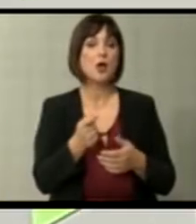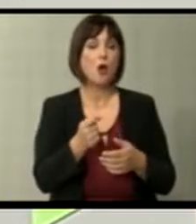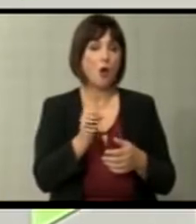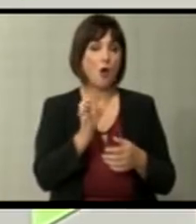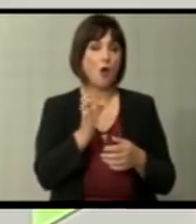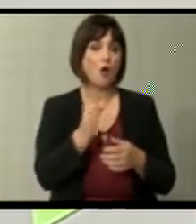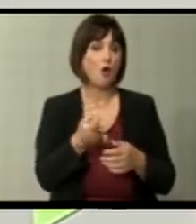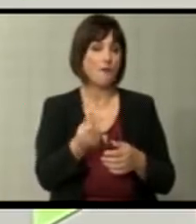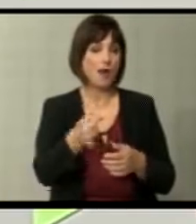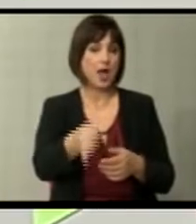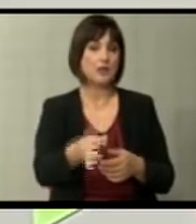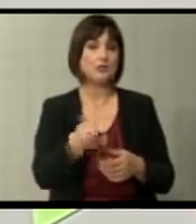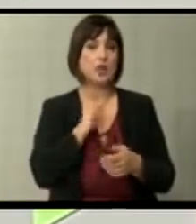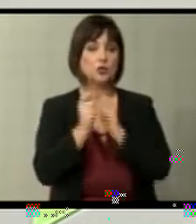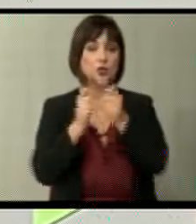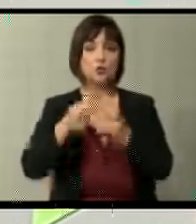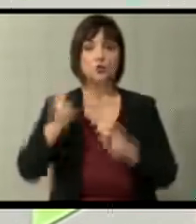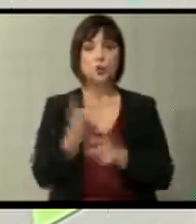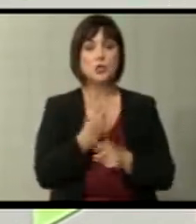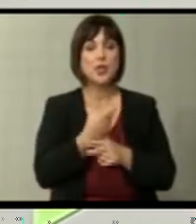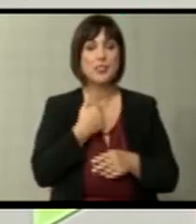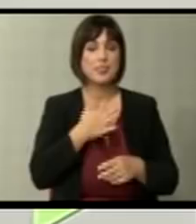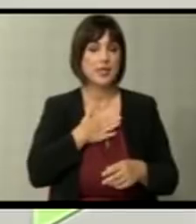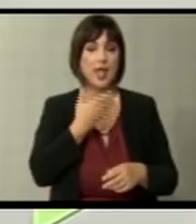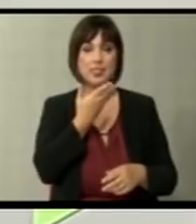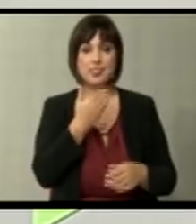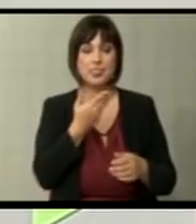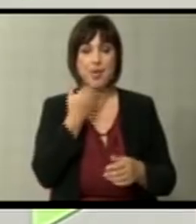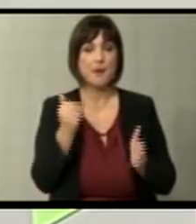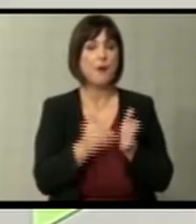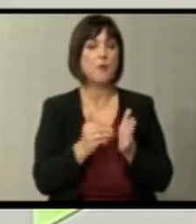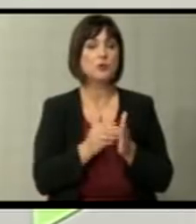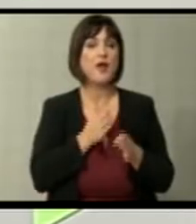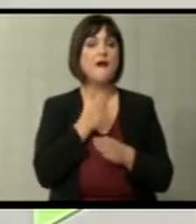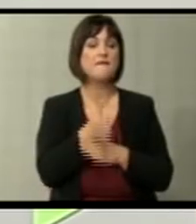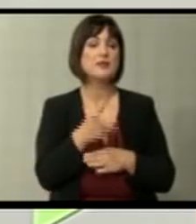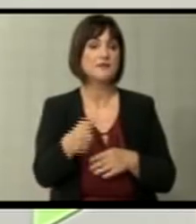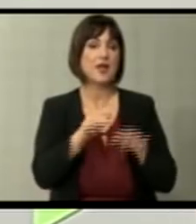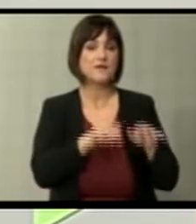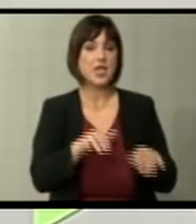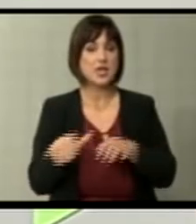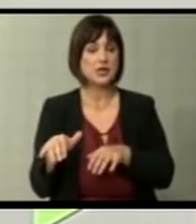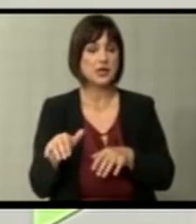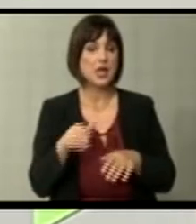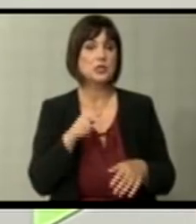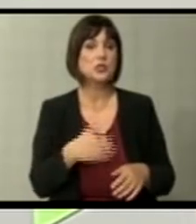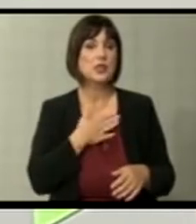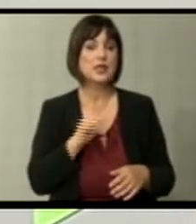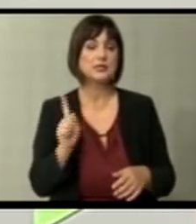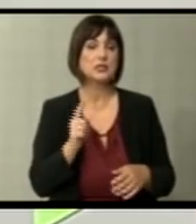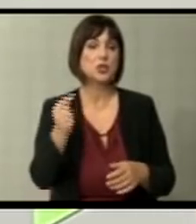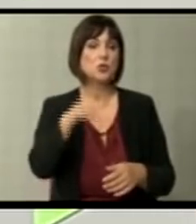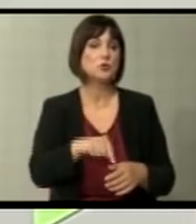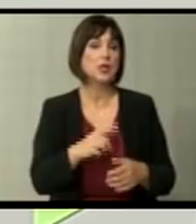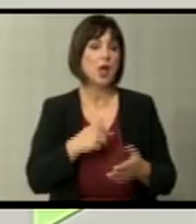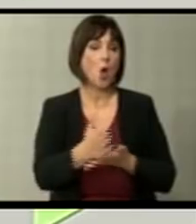подкусурување на другите држави. Ние немаме потреба да навлеземе во такви игри, бидеќи реално нас не ни носат